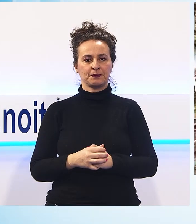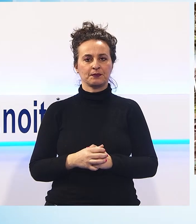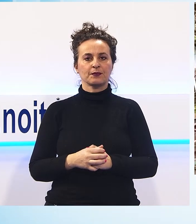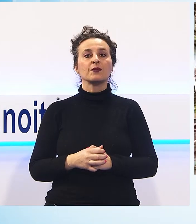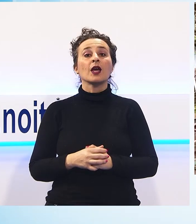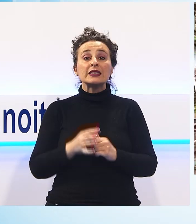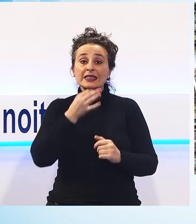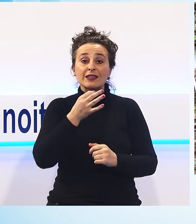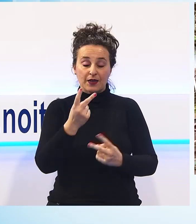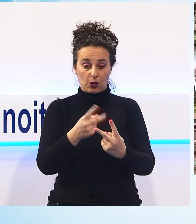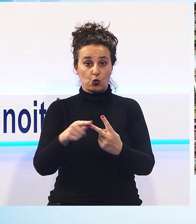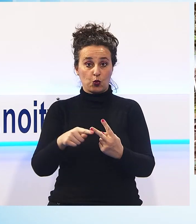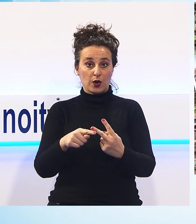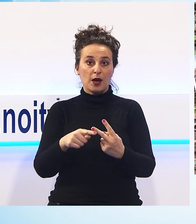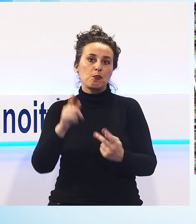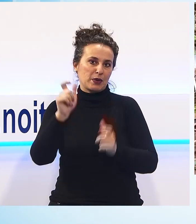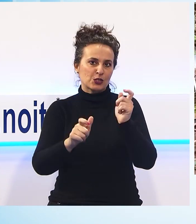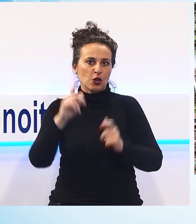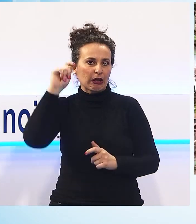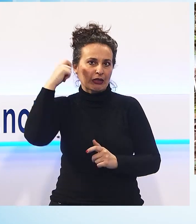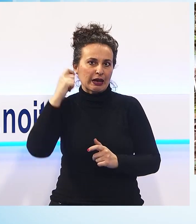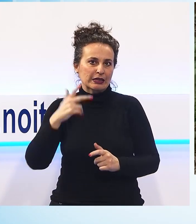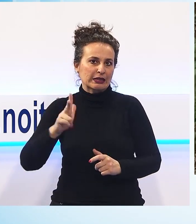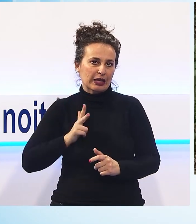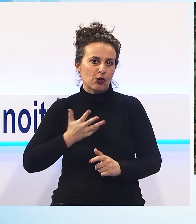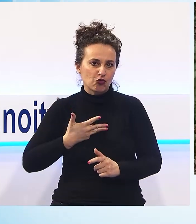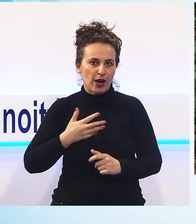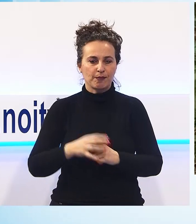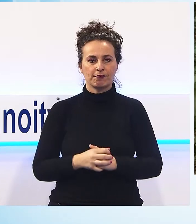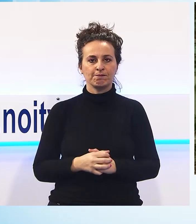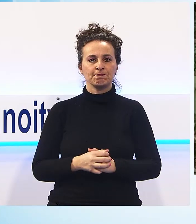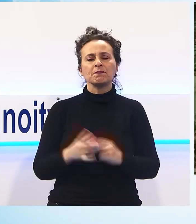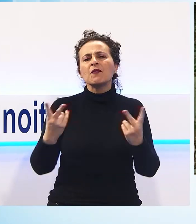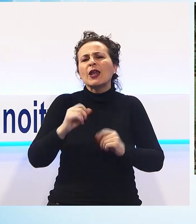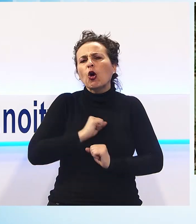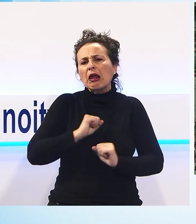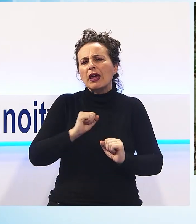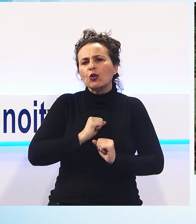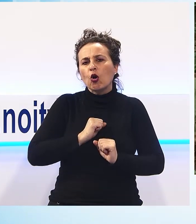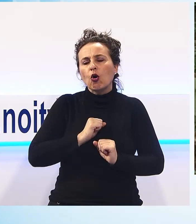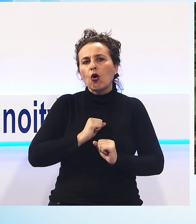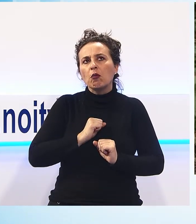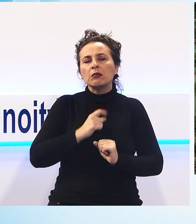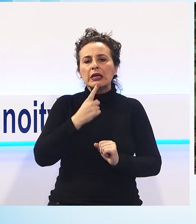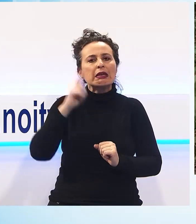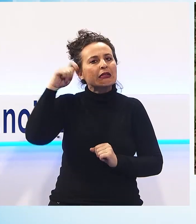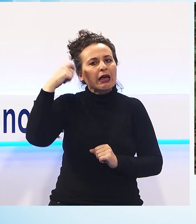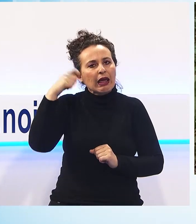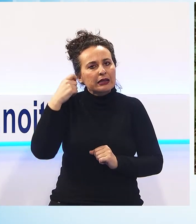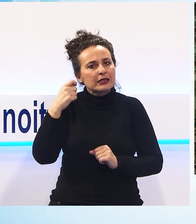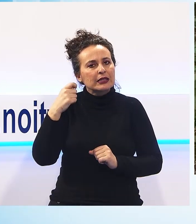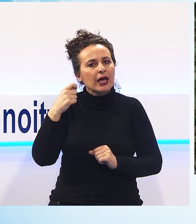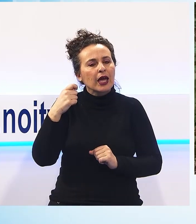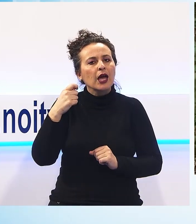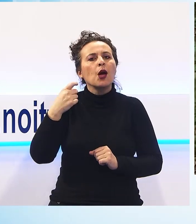conferma del grande interesse che c'è su questo argomento. Secondo me il segreto per l'interesse così ampio che c'è sulle